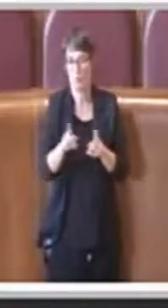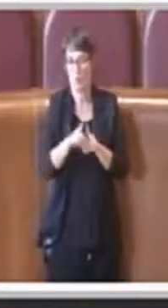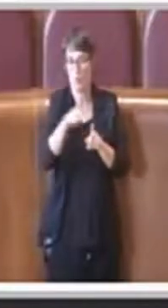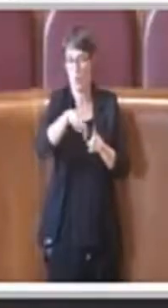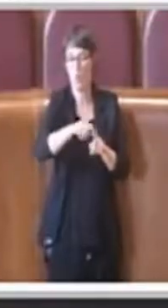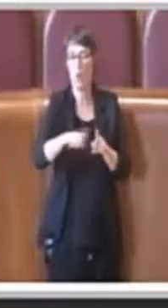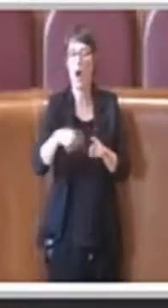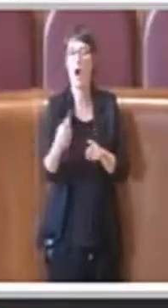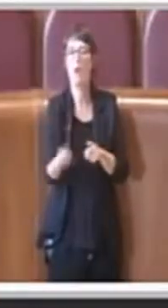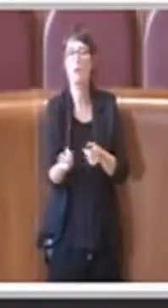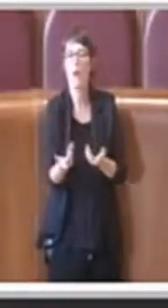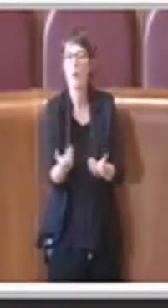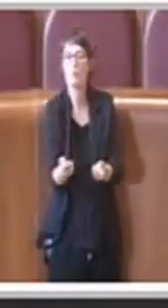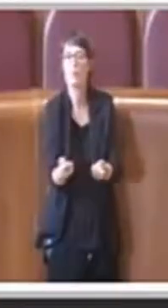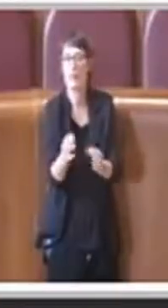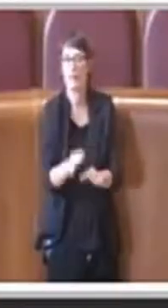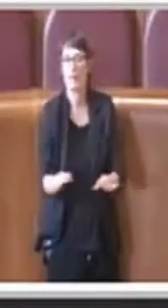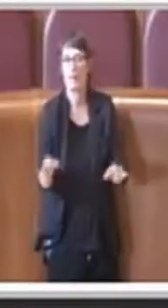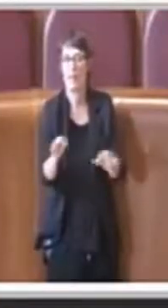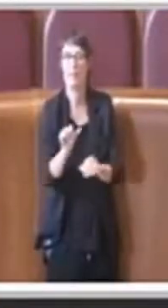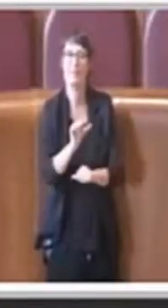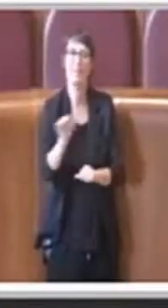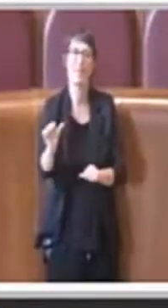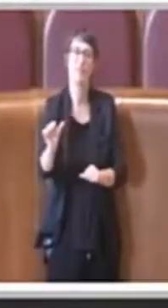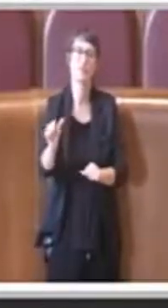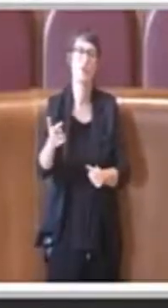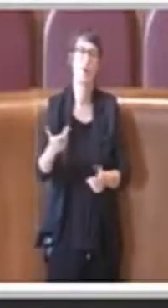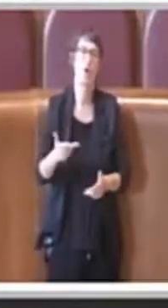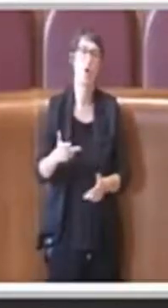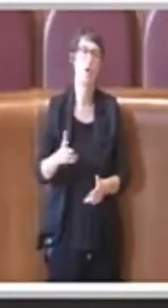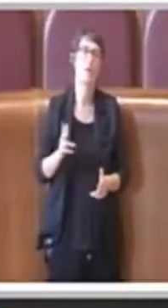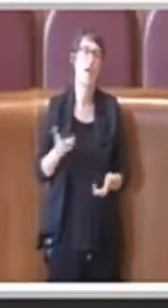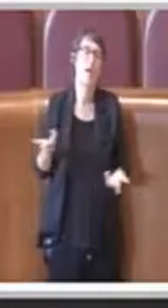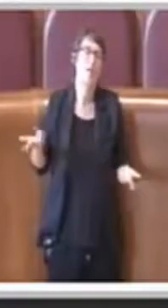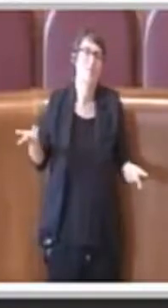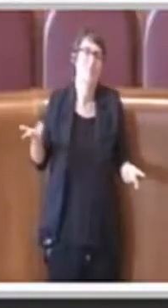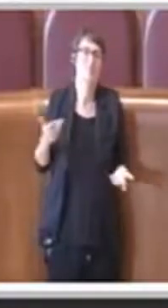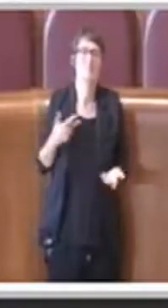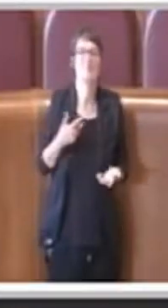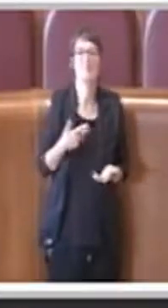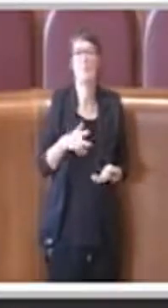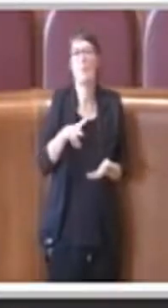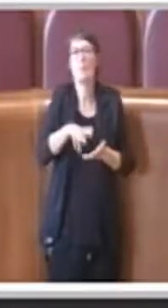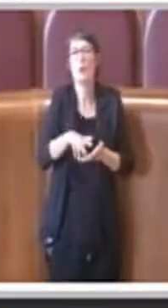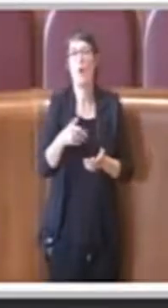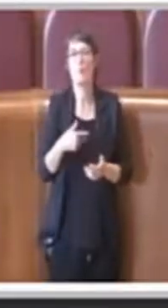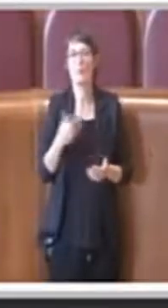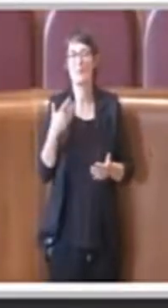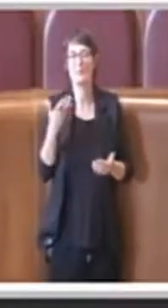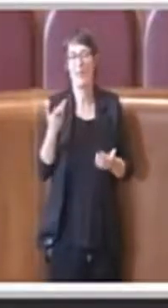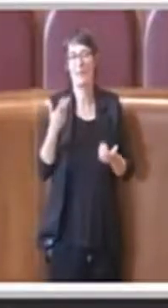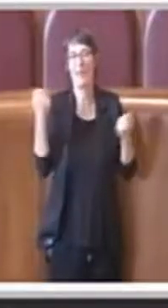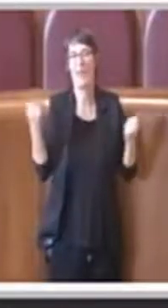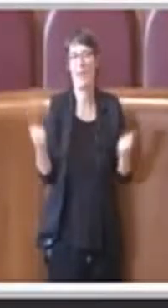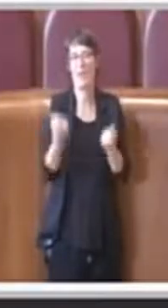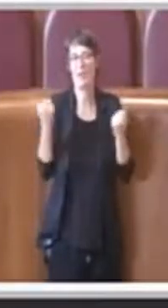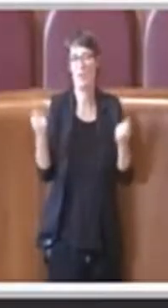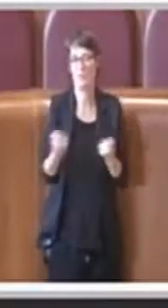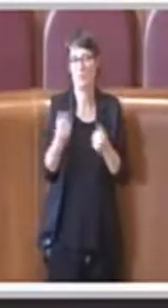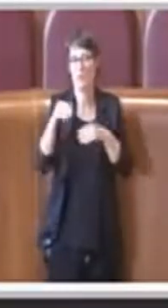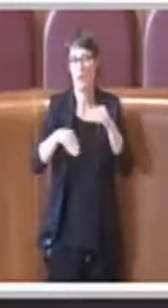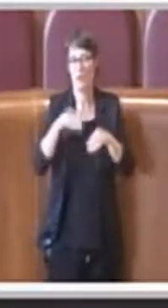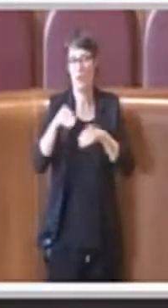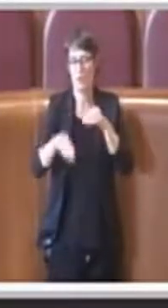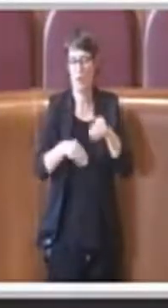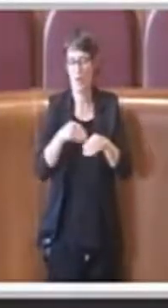promesse elettorali che questa amministrazione invece sta portando a termine con l'acquisizione definitiva